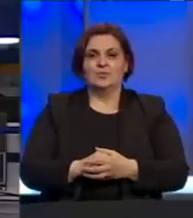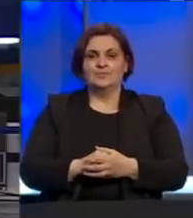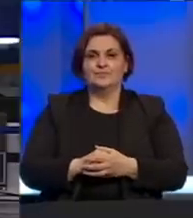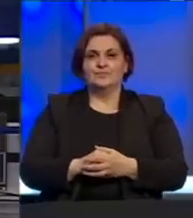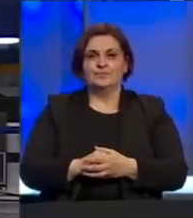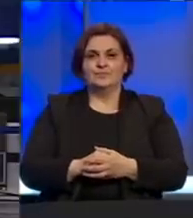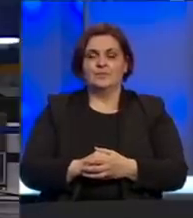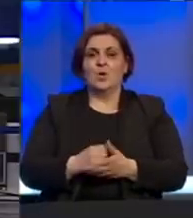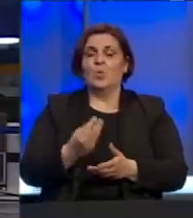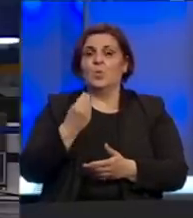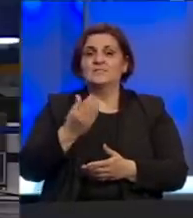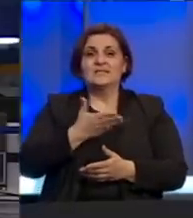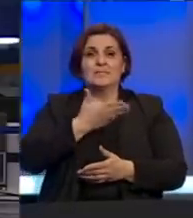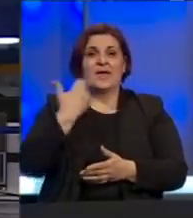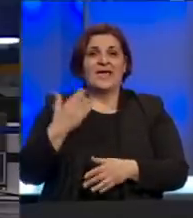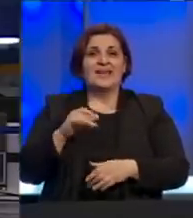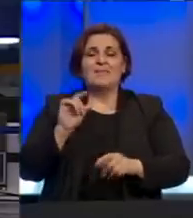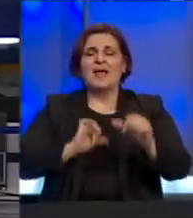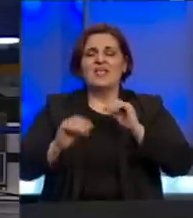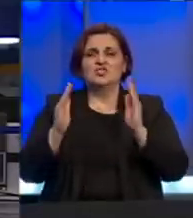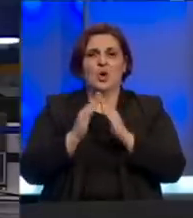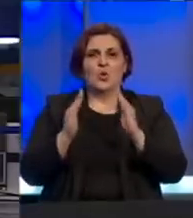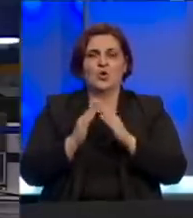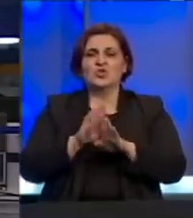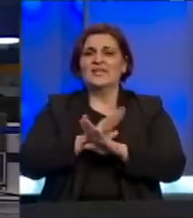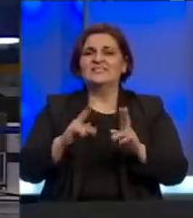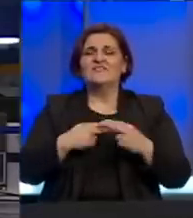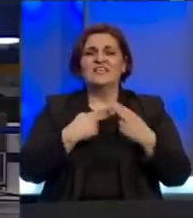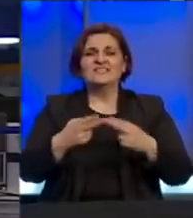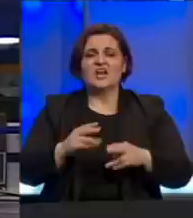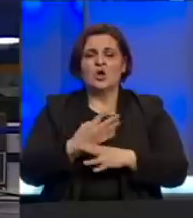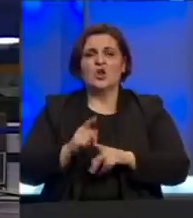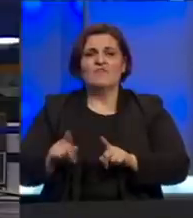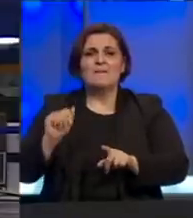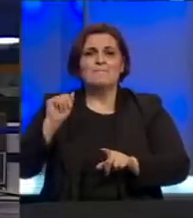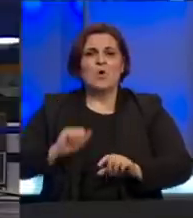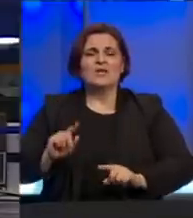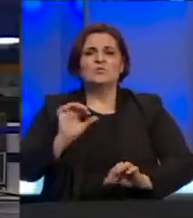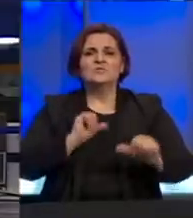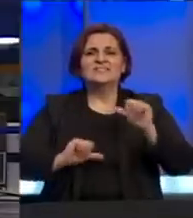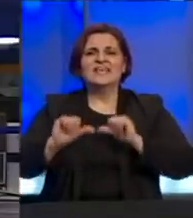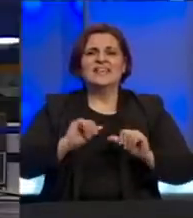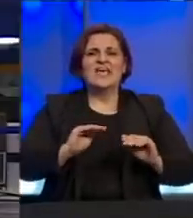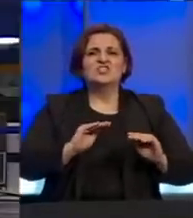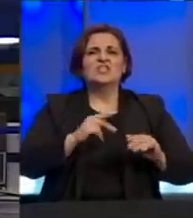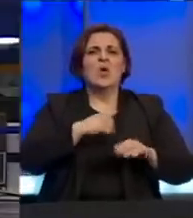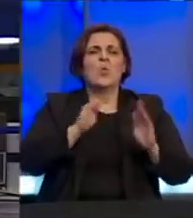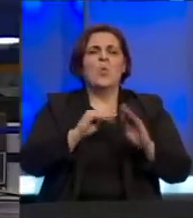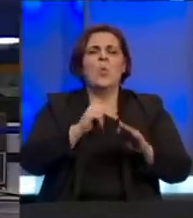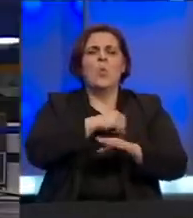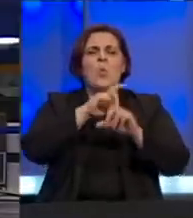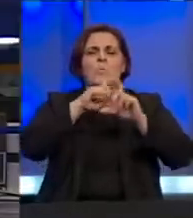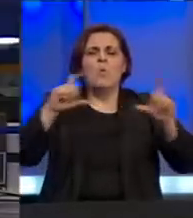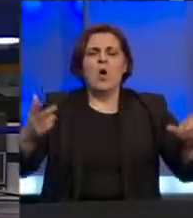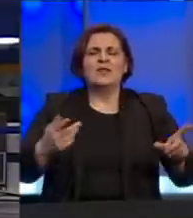U Srbiji nema više liječenja kod kuće Svi zaraženi koronavirusom moraju se liječiti u improviziranim bolnicama u